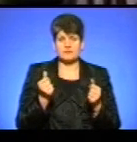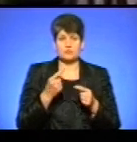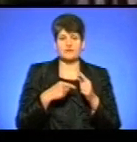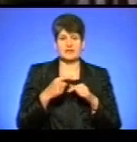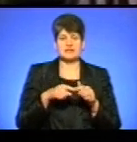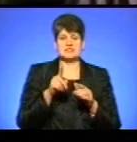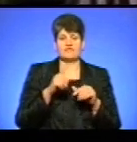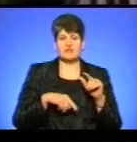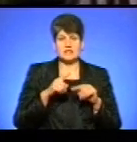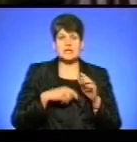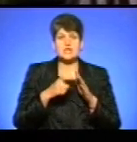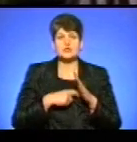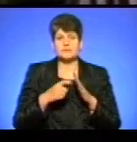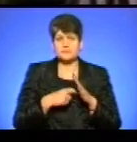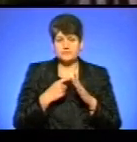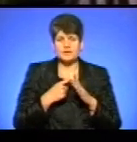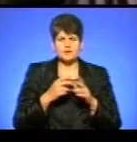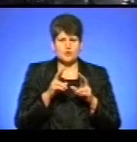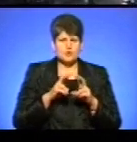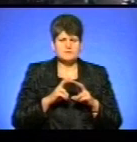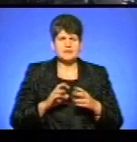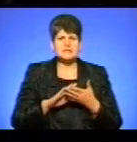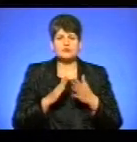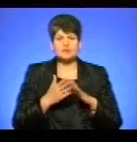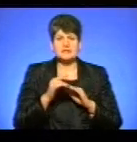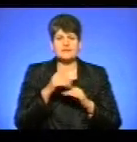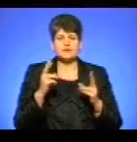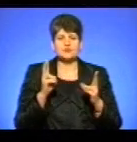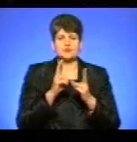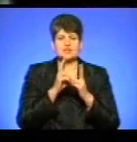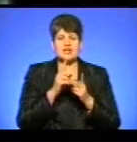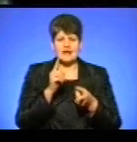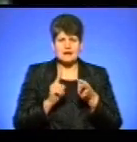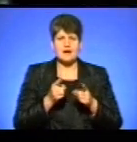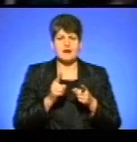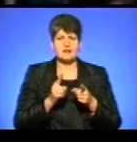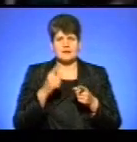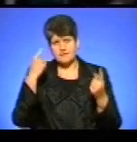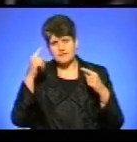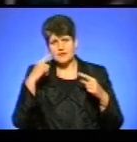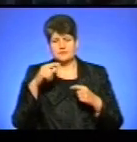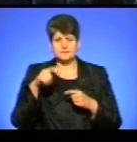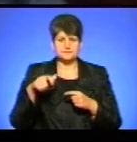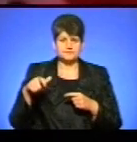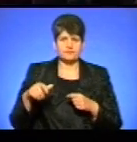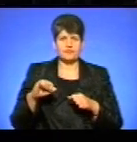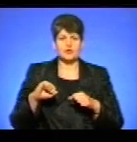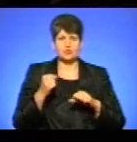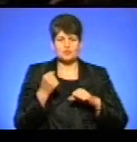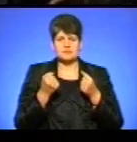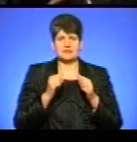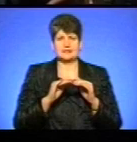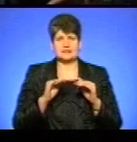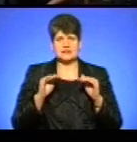Донбасу, де він не був багато років, щоб розібратися з ситуацією. Там він зустрічається з реальними та вигаданими персонажами, друзями дитинства